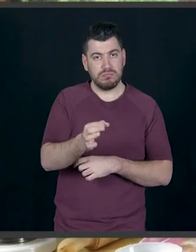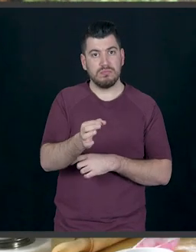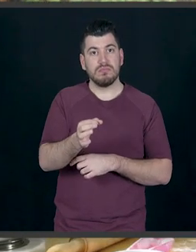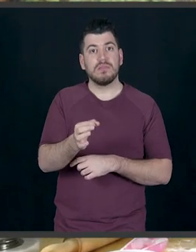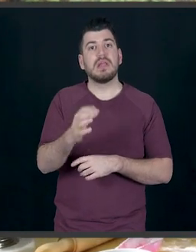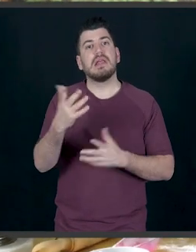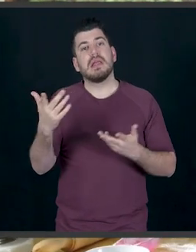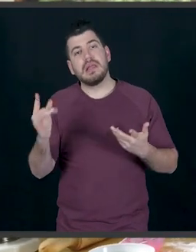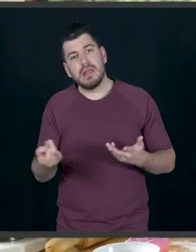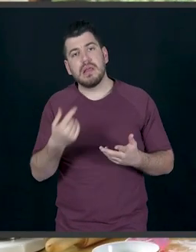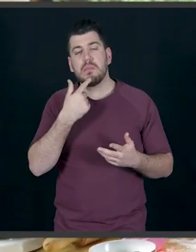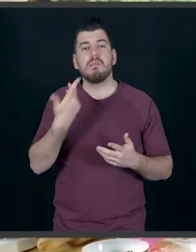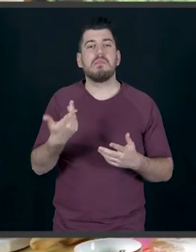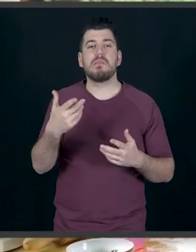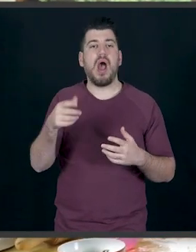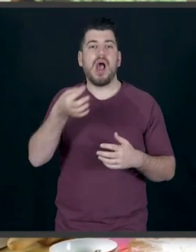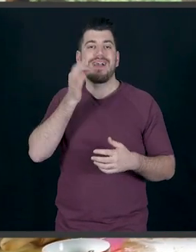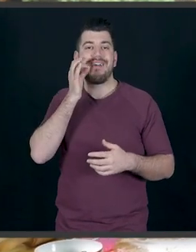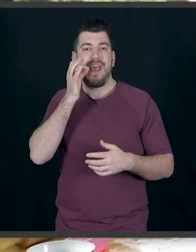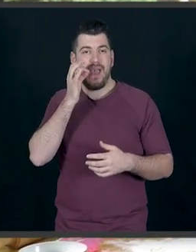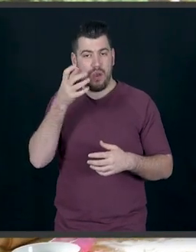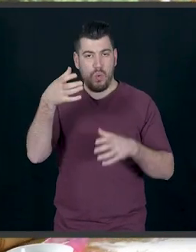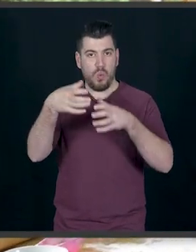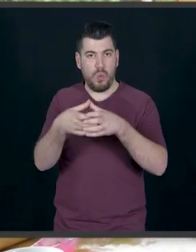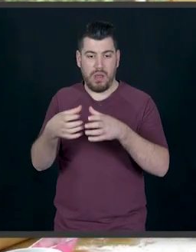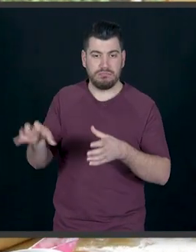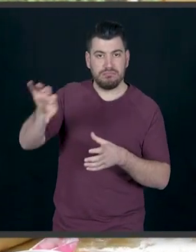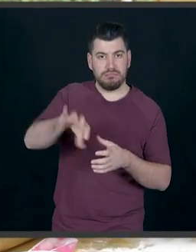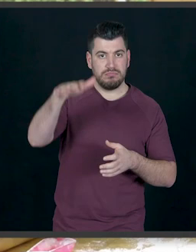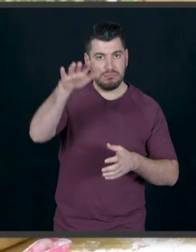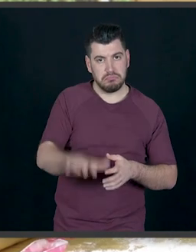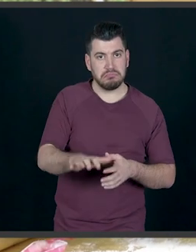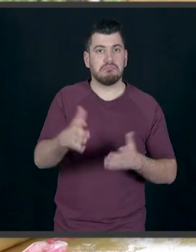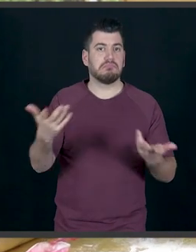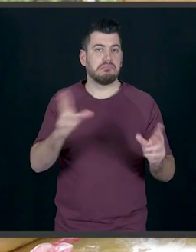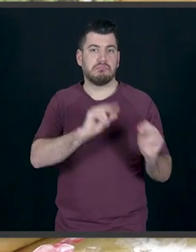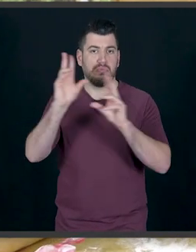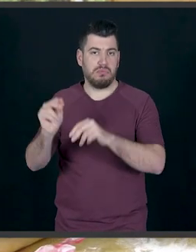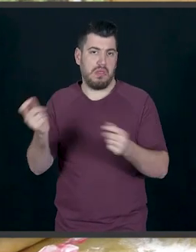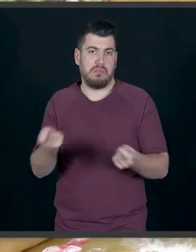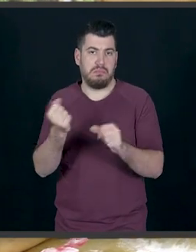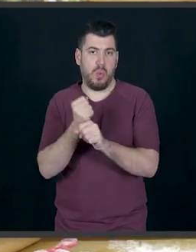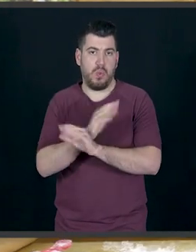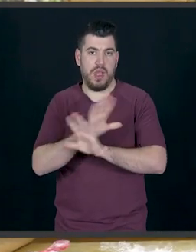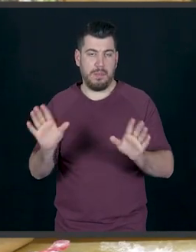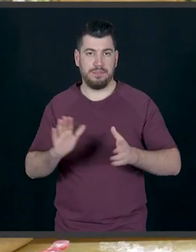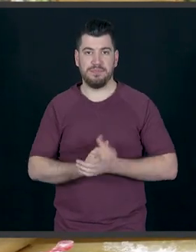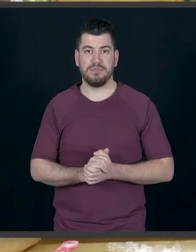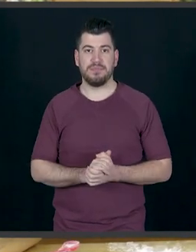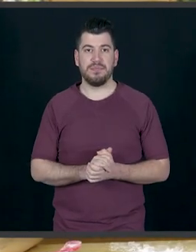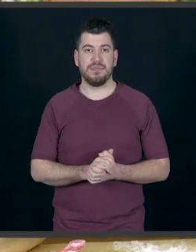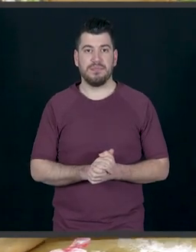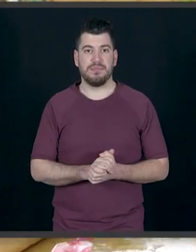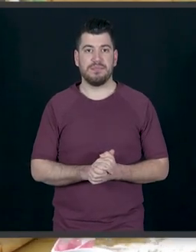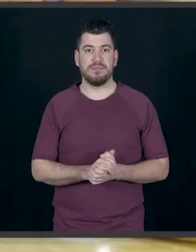για το μεγάλο, μία κούπα που πίνετε καφέ. Εντάξει, μπορείτε να κάνετε ακριβώς συνταγή άμα δεν έχετε κουπάτ, εφόσον έχετε μία κούπα και ένα μπουκαλάκι νερό στο ψυγείο.